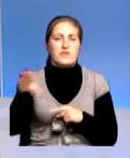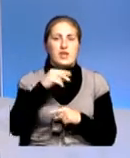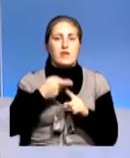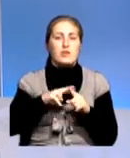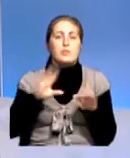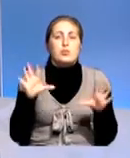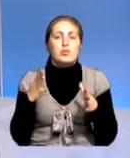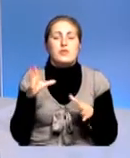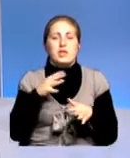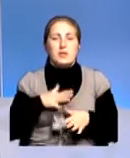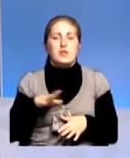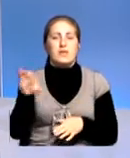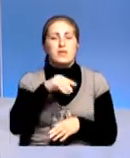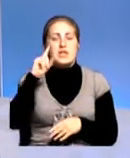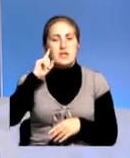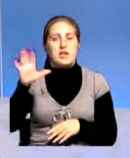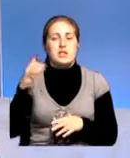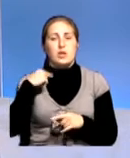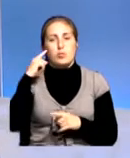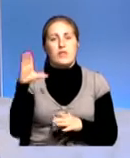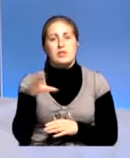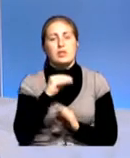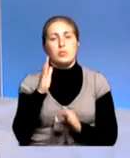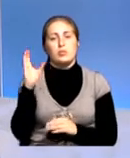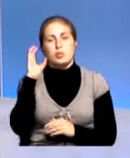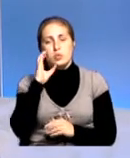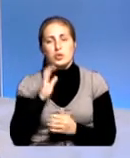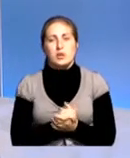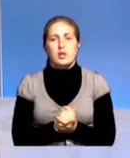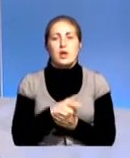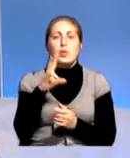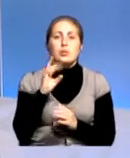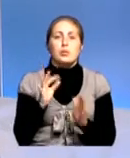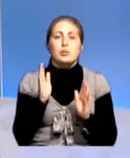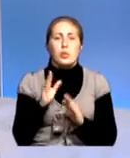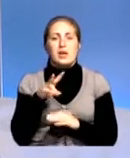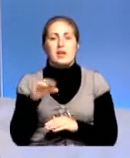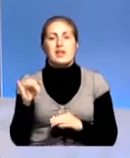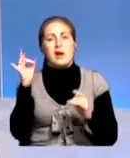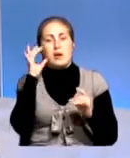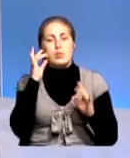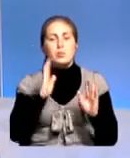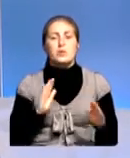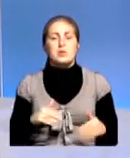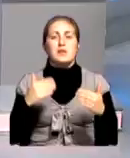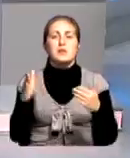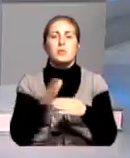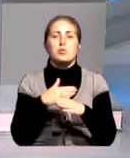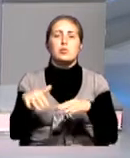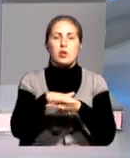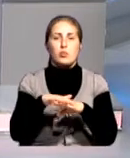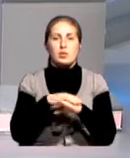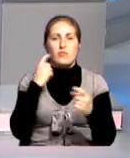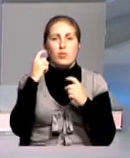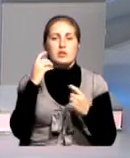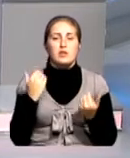да, в этом случае крымская, все они у нас известные, я думаю, сильно будут слушать. Но только ли радио будет представлено Международным информагентством